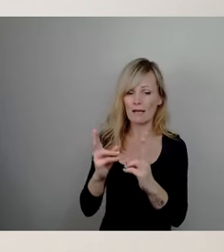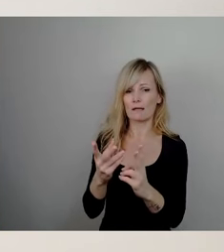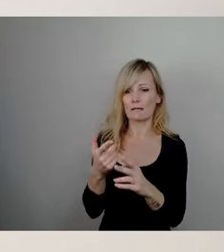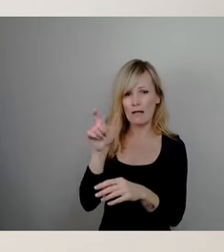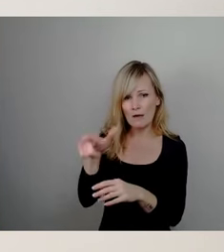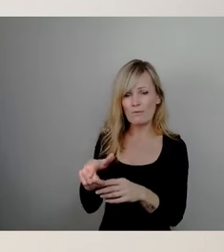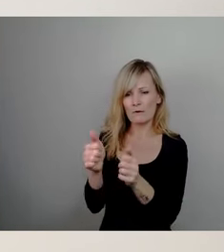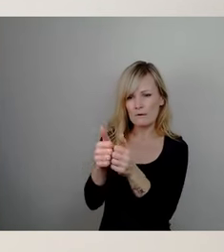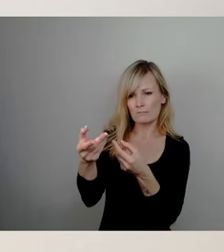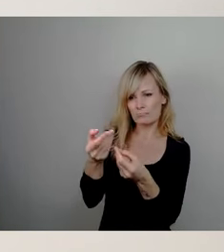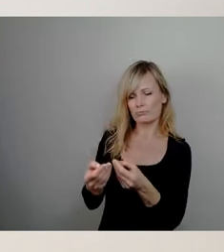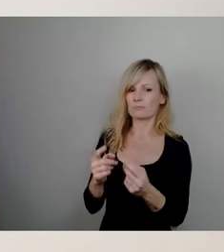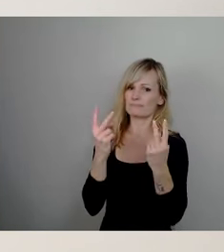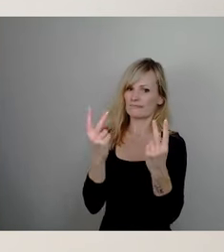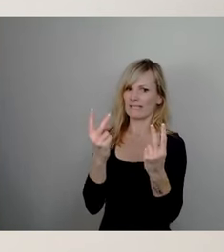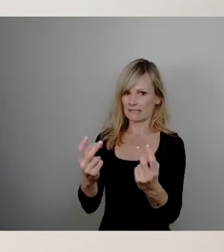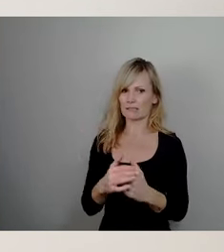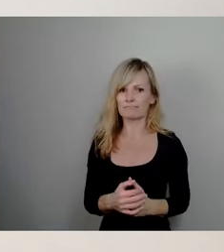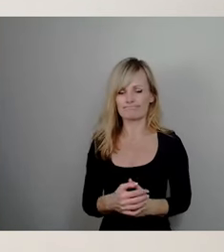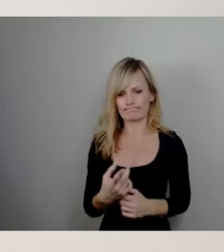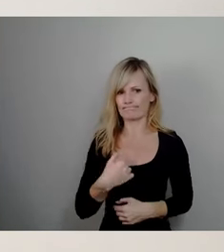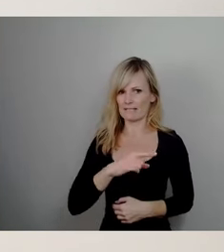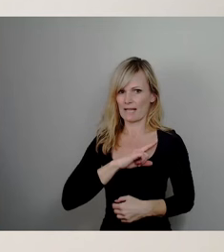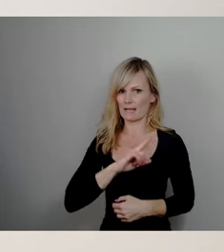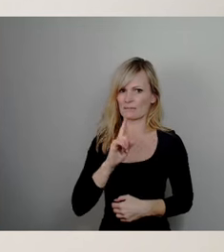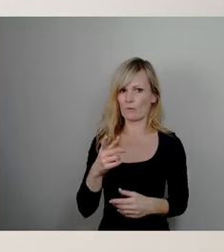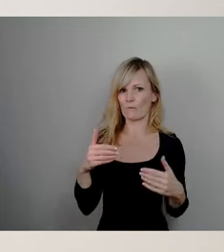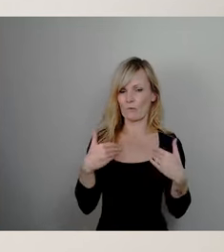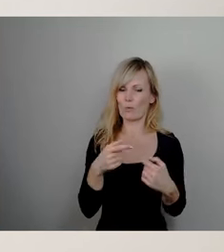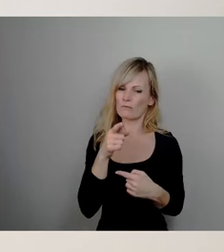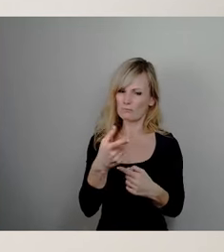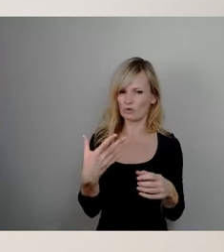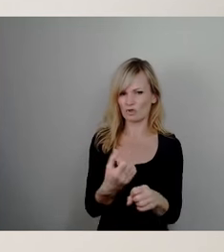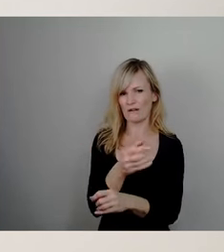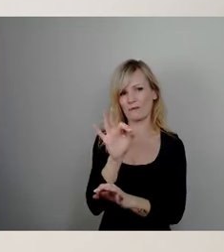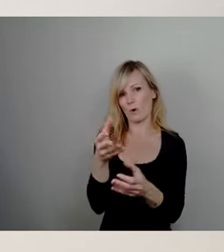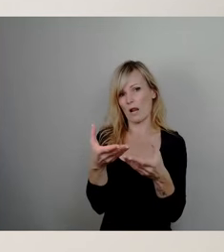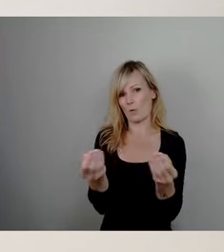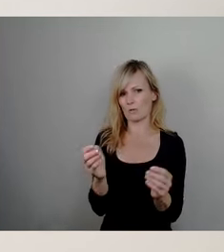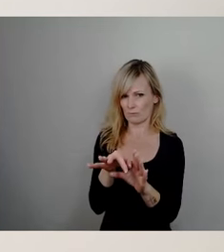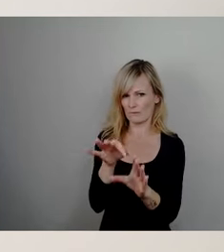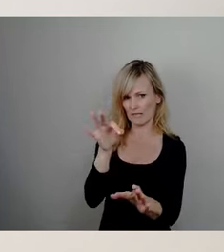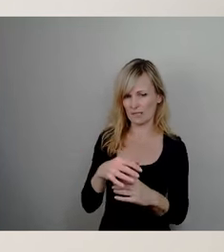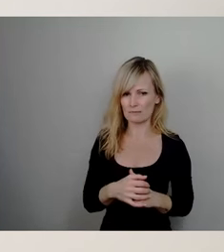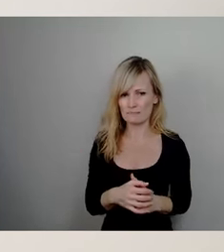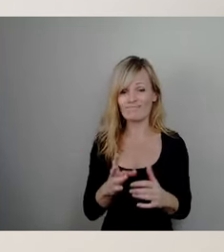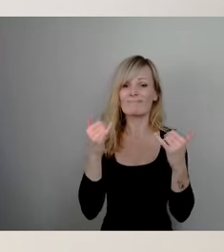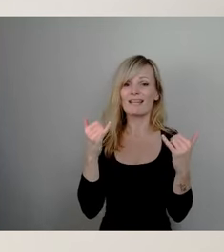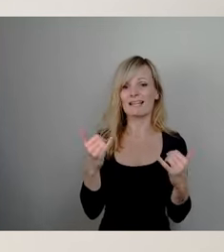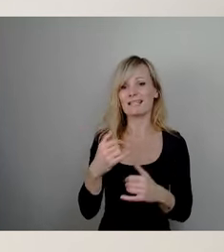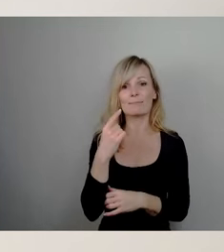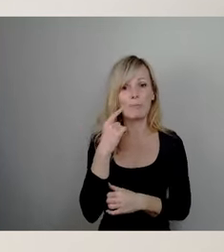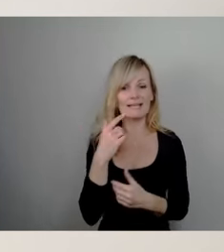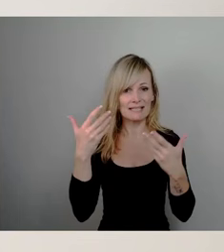Und ich würde mich natürlich sehr freuen, wenn wir dort zu einer guten Lösung kommen würden. Derzeit ist es aber so, und die